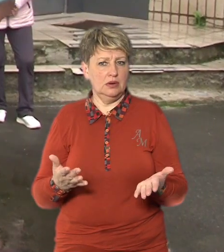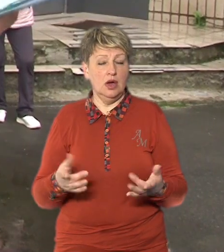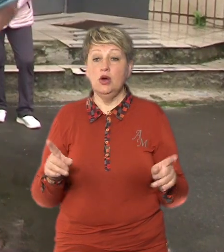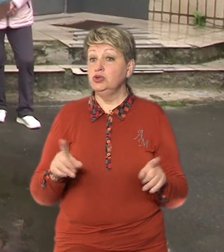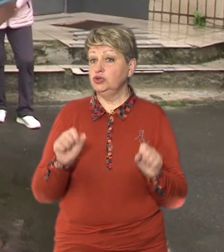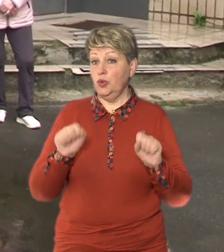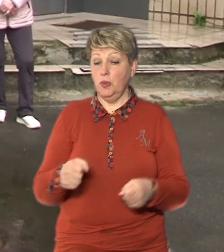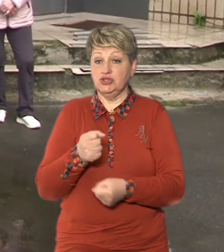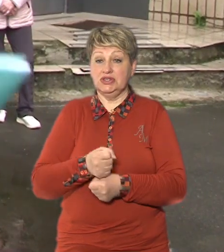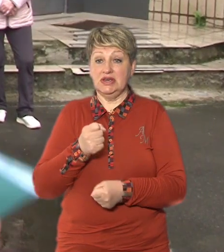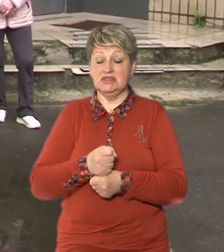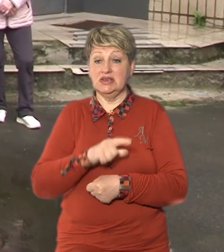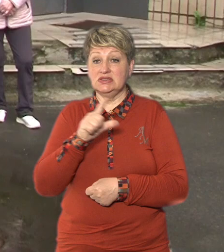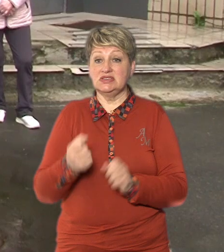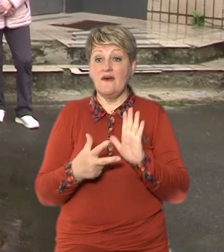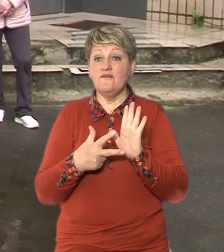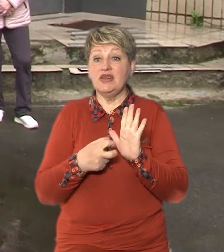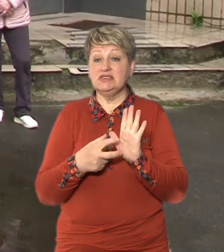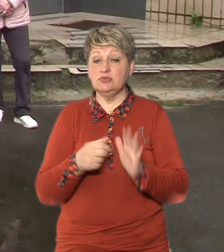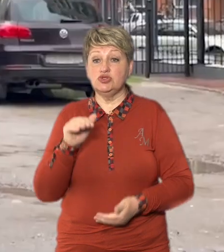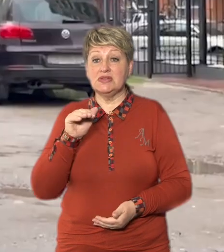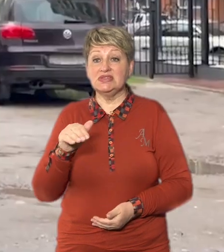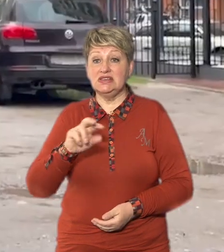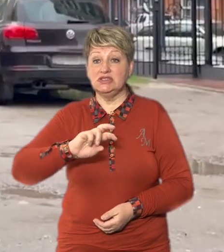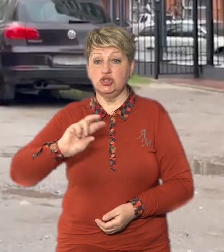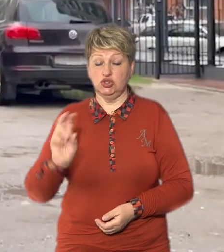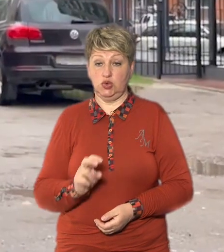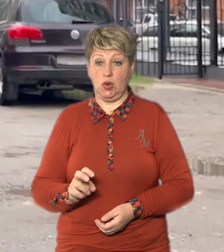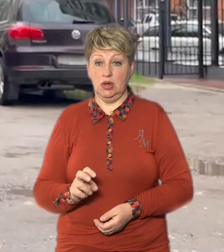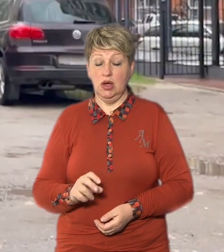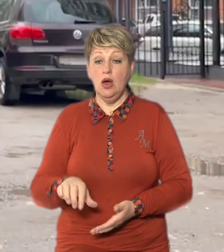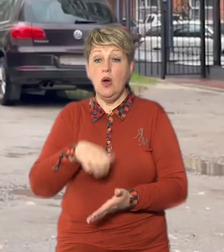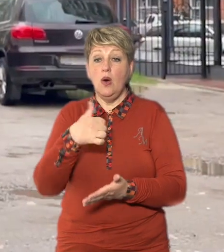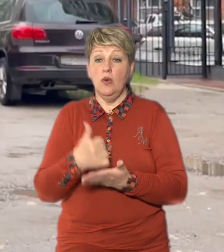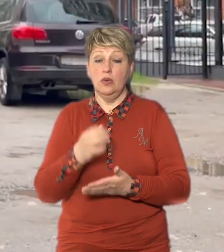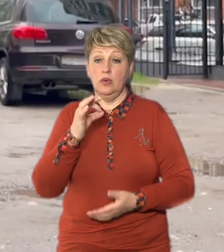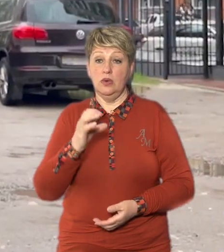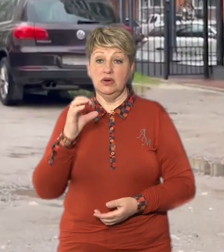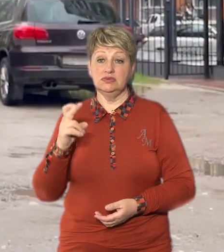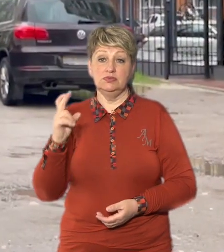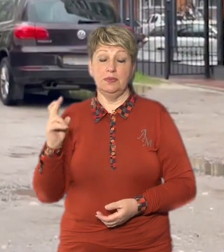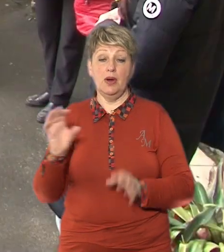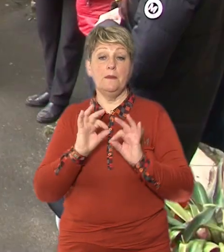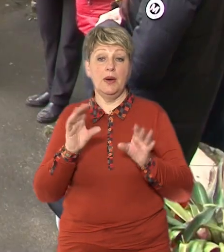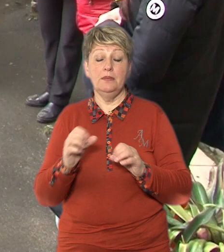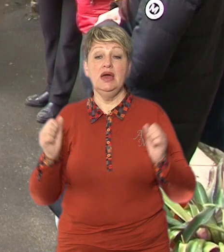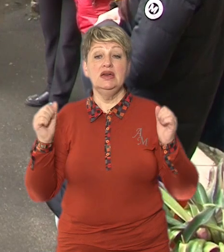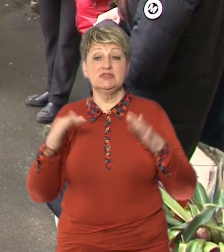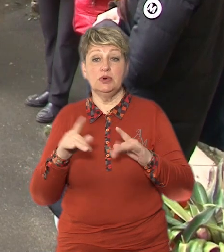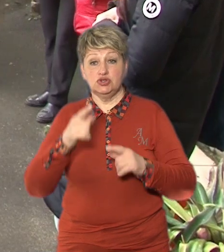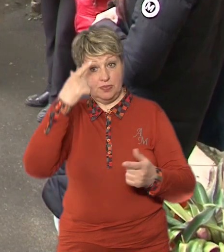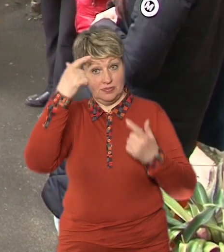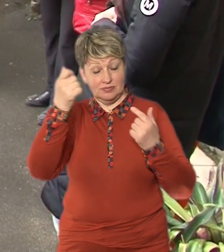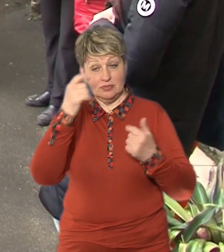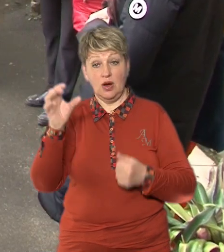зробити за 800 тисяч доларів? Голова ОСББ Тетяна Іванюк пояснює Збори, щоб попередити про